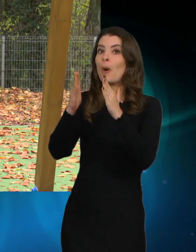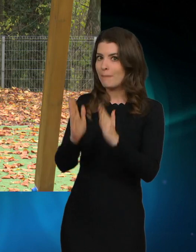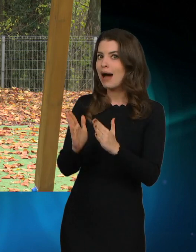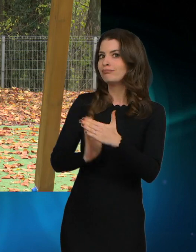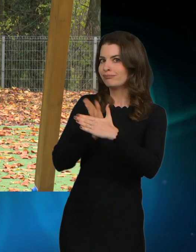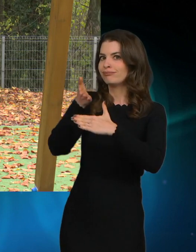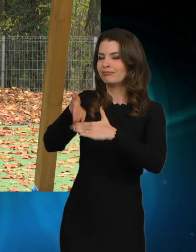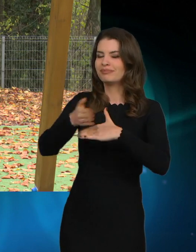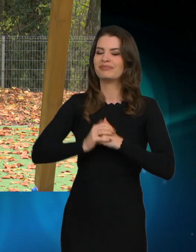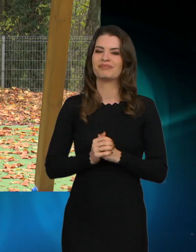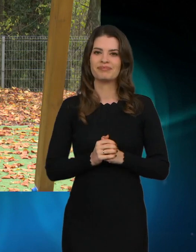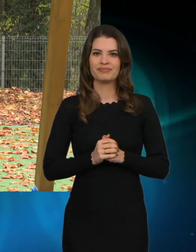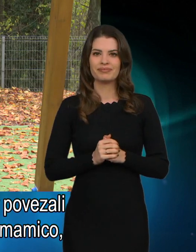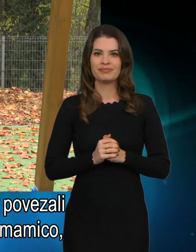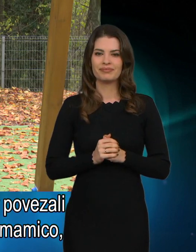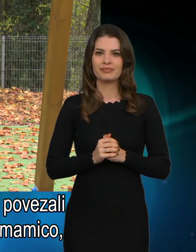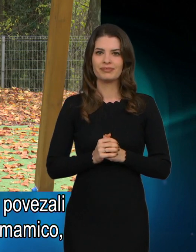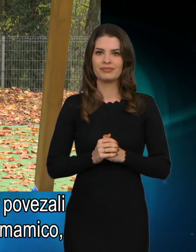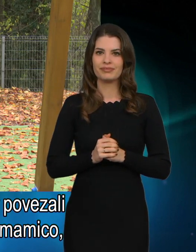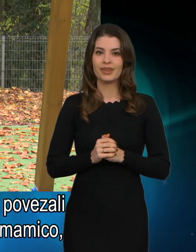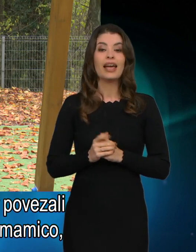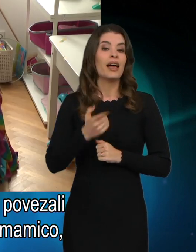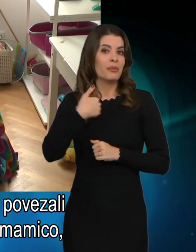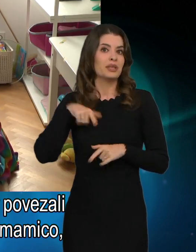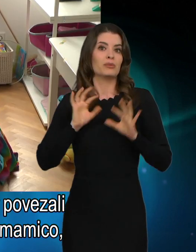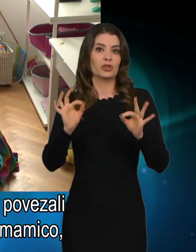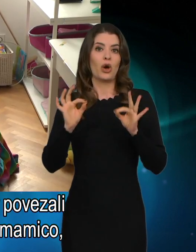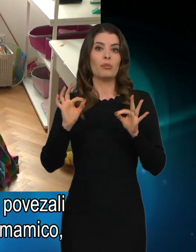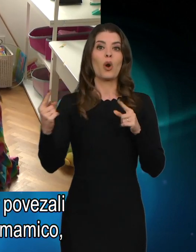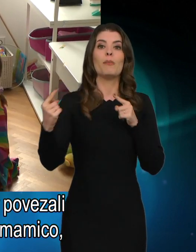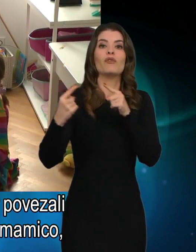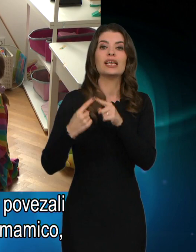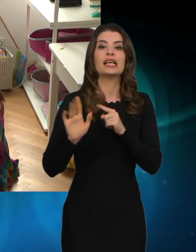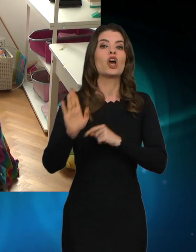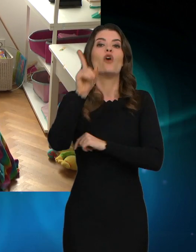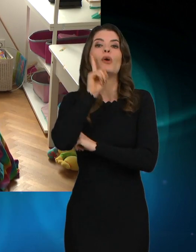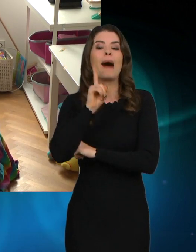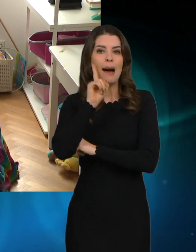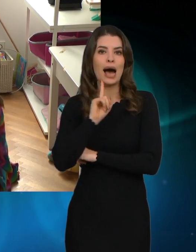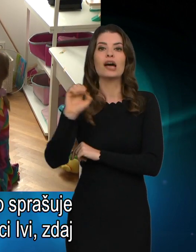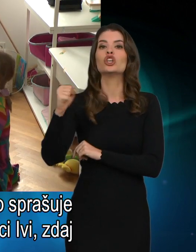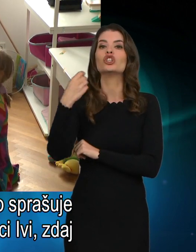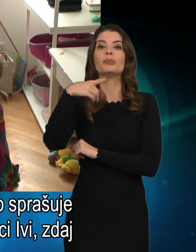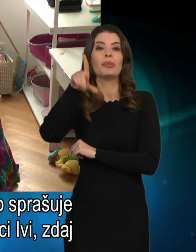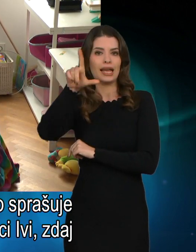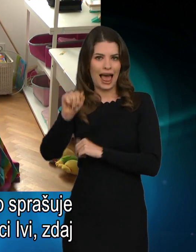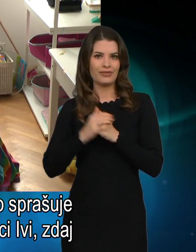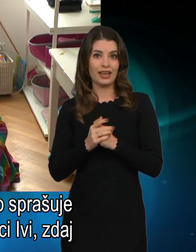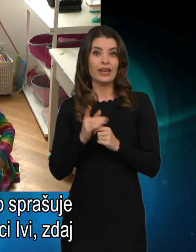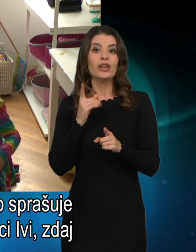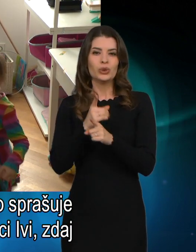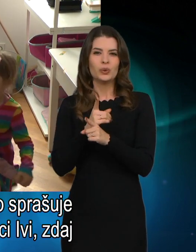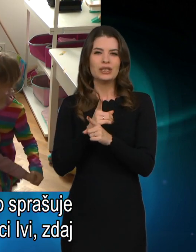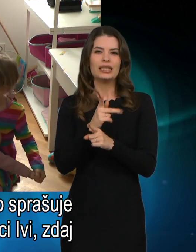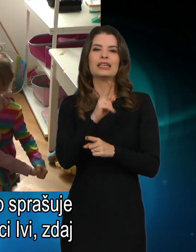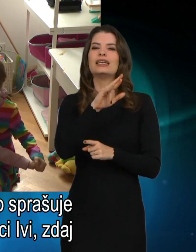tako da, v bistvu, smo se kar povezali, ja, Špelo z mamico Urbana in tudi Kris, ko je vedno